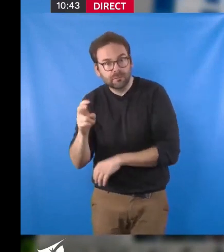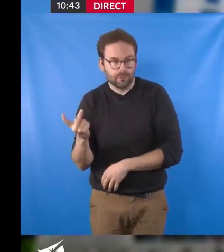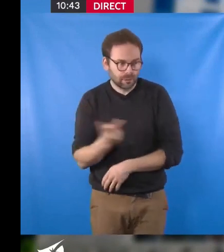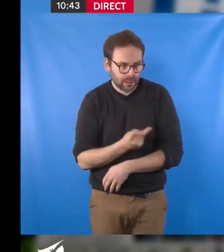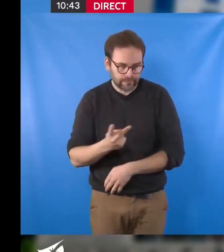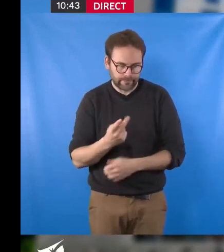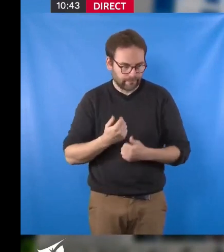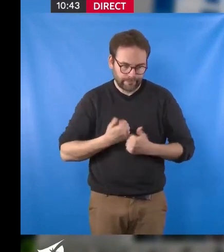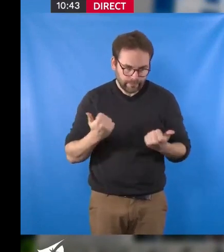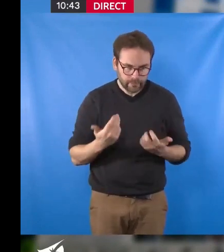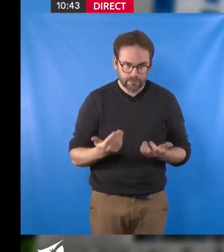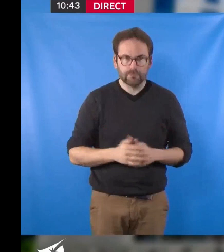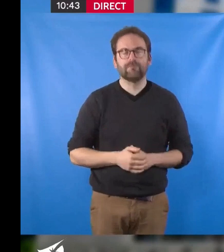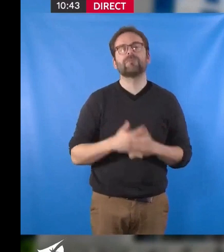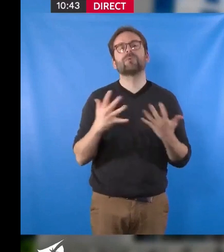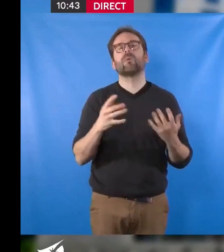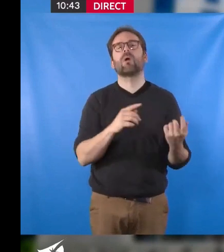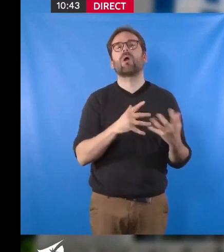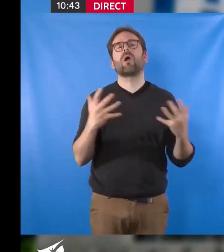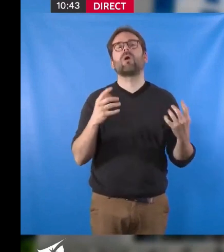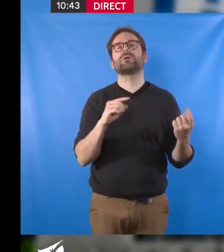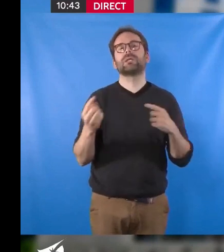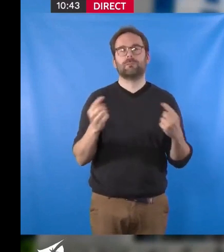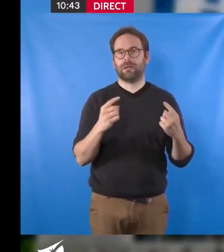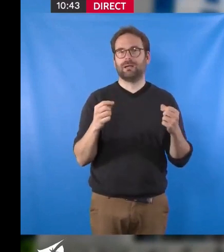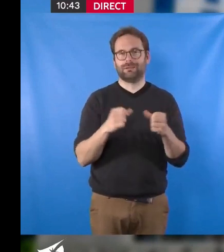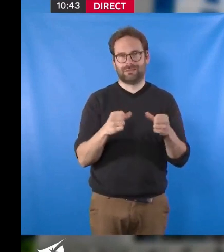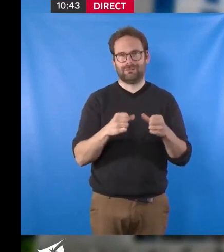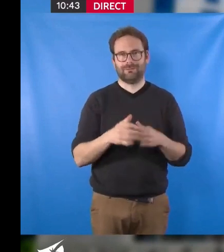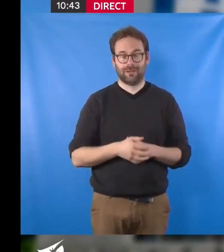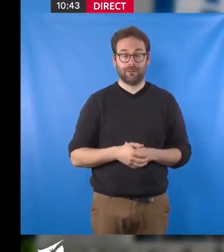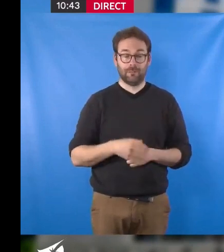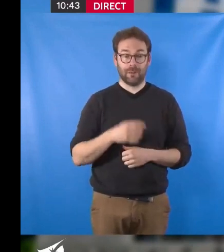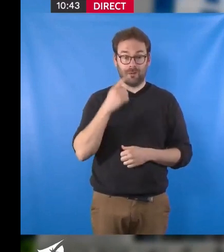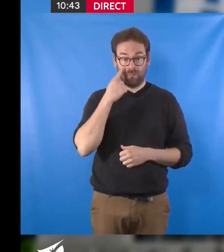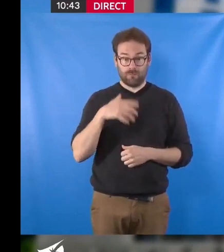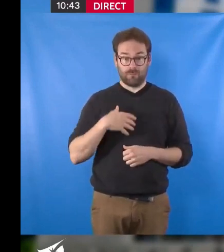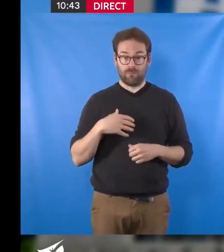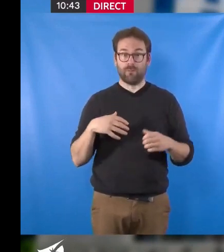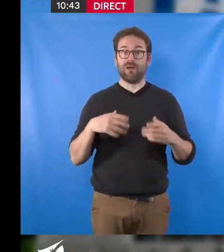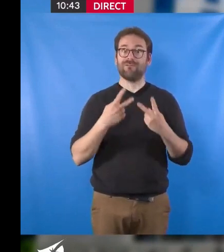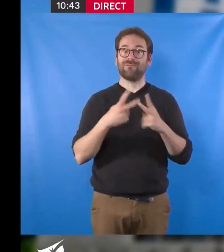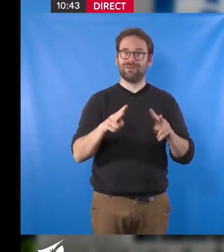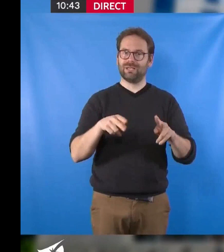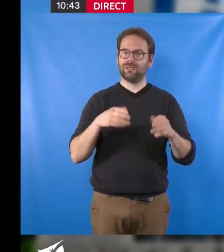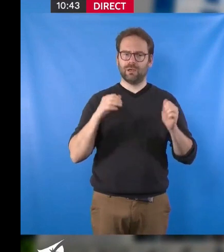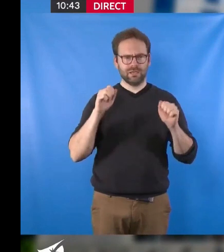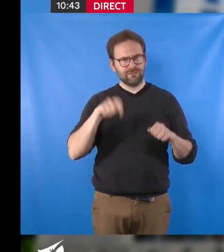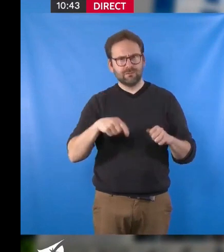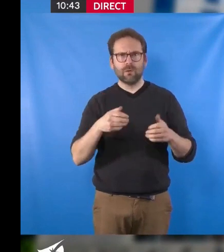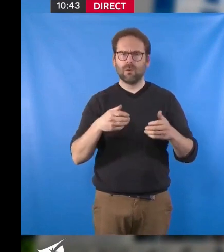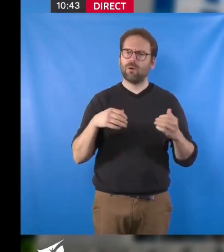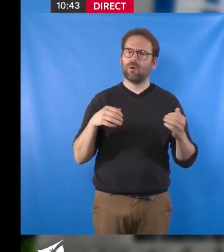ce faire, dans le cadre de ce grand débat, nous prenons une ville traversée de réseaux de transport en commun, confortable, efficace et rapide,